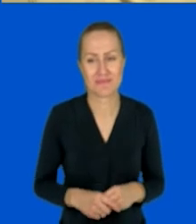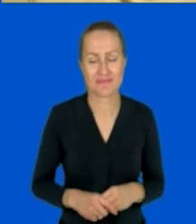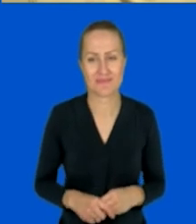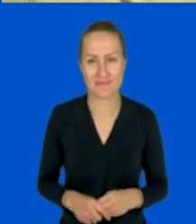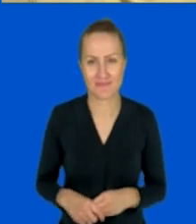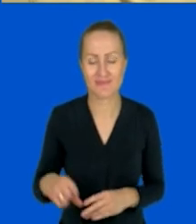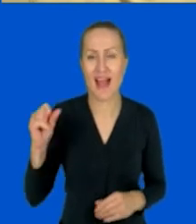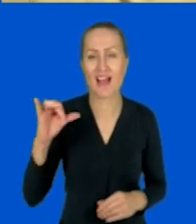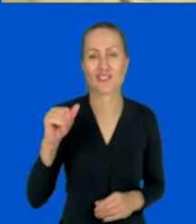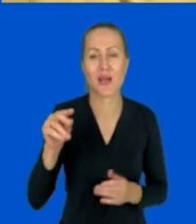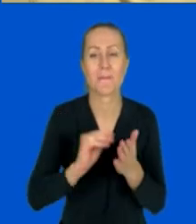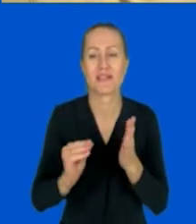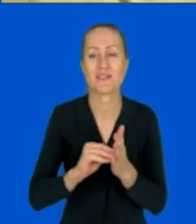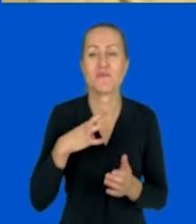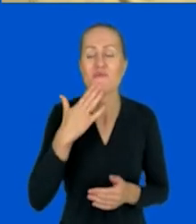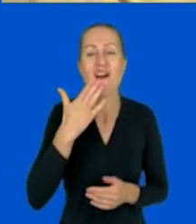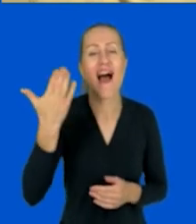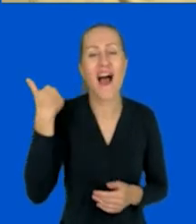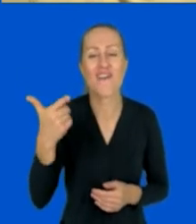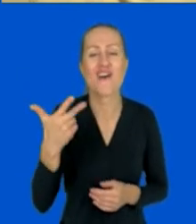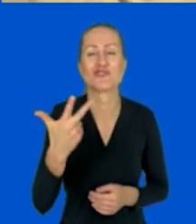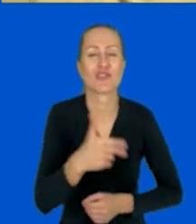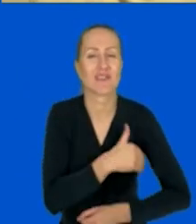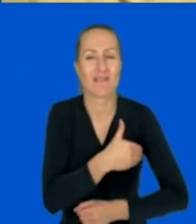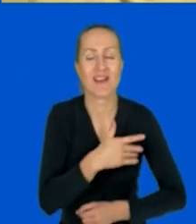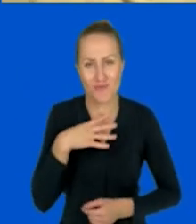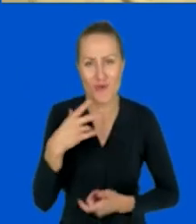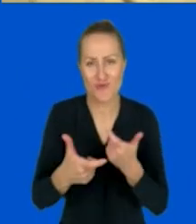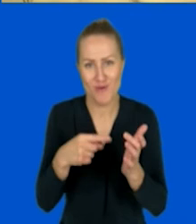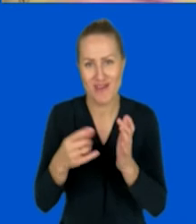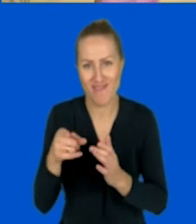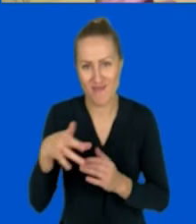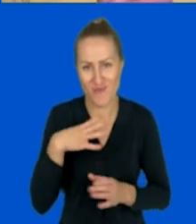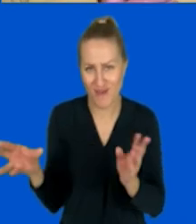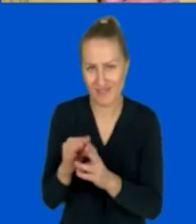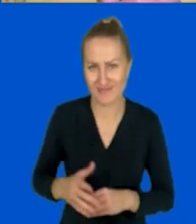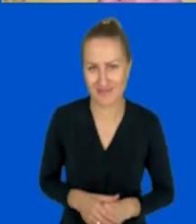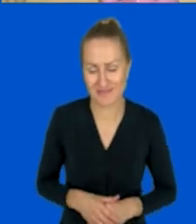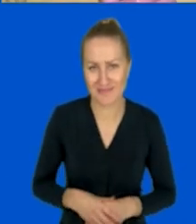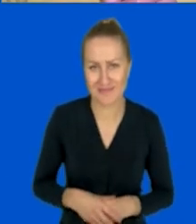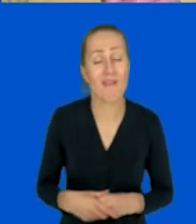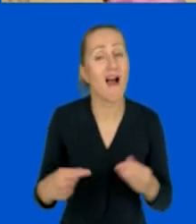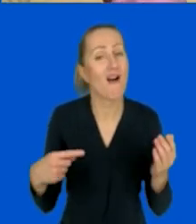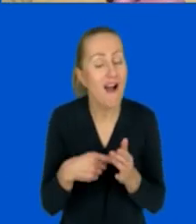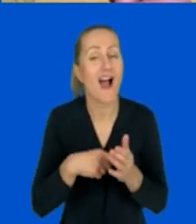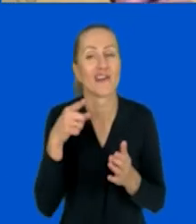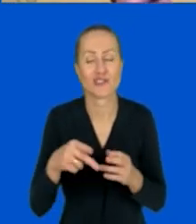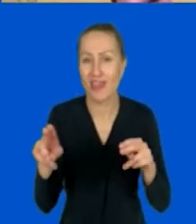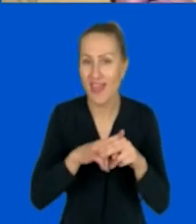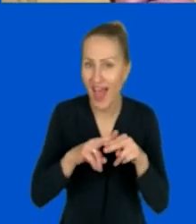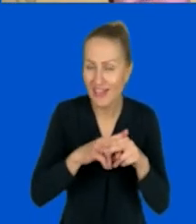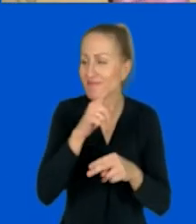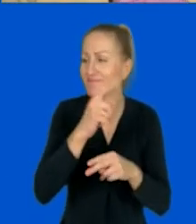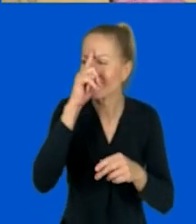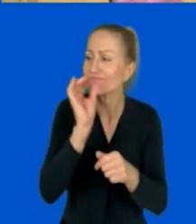Asia pisze, że grywała z trzecioklasistami. No właśnie, bo oczywiście narzędzie zostało